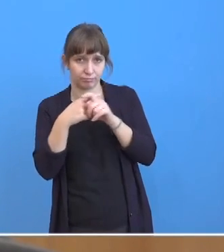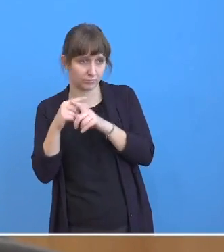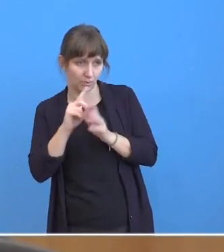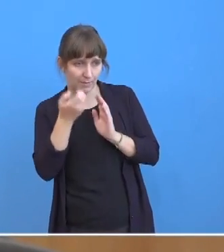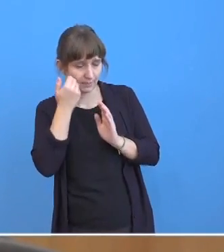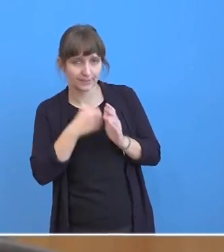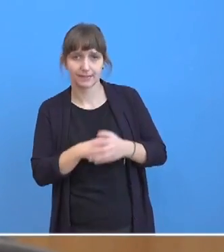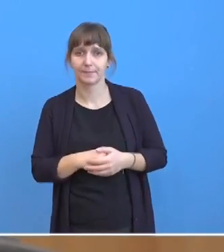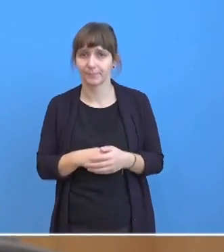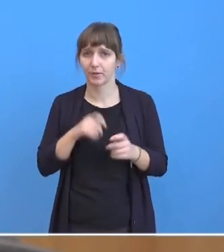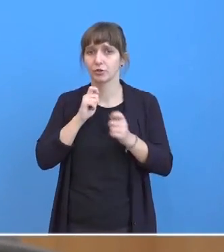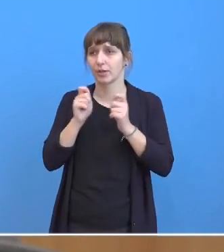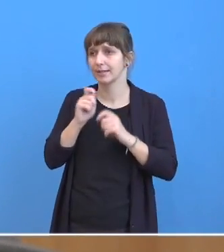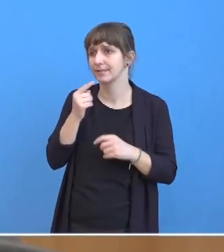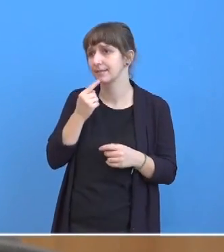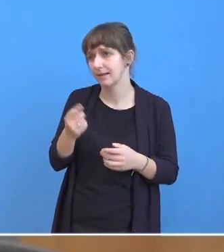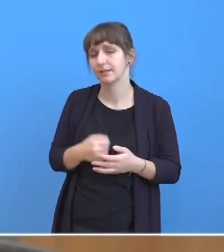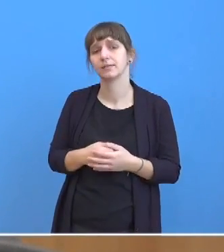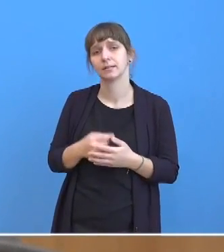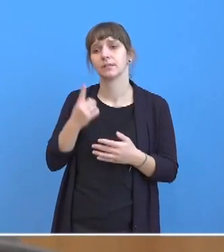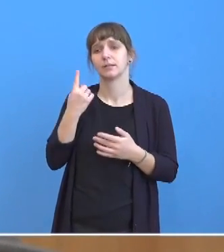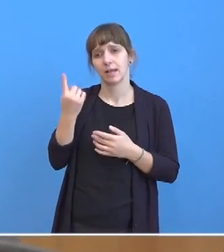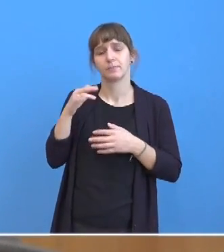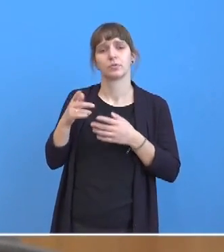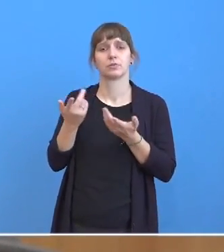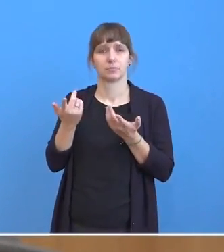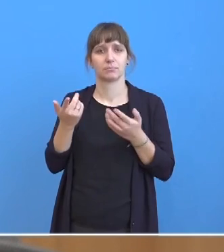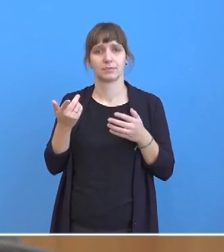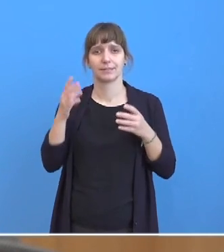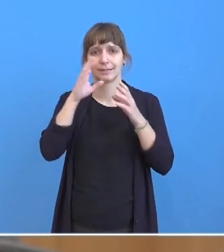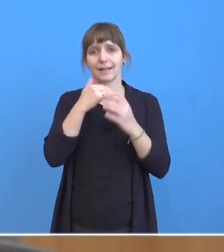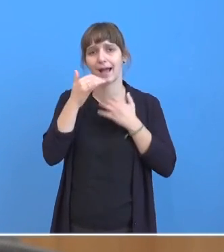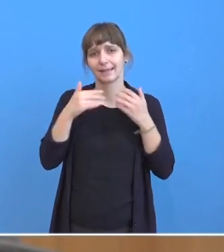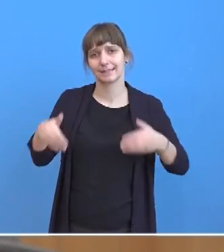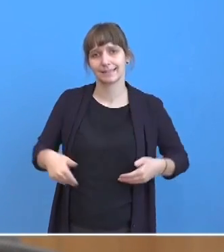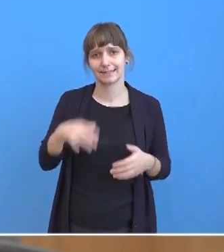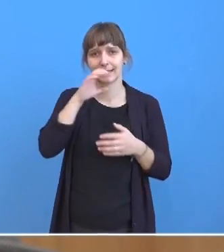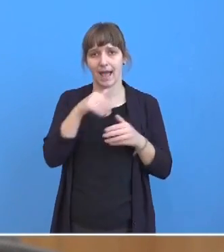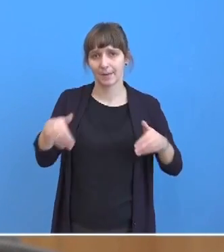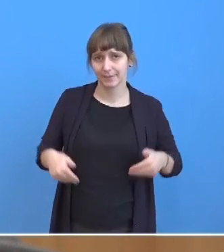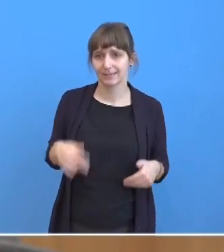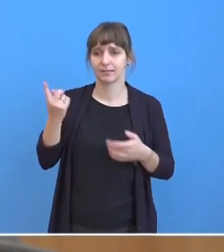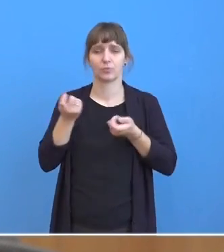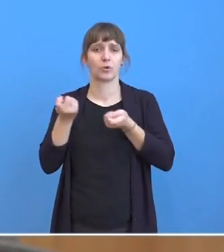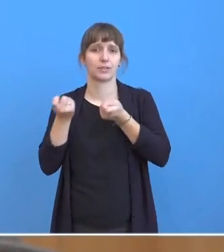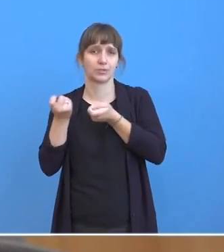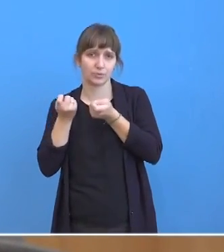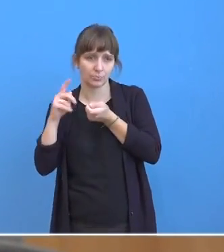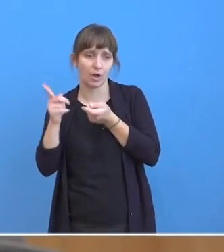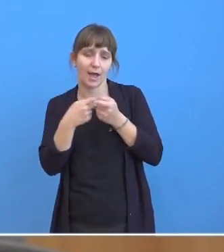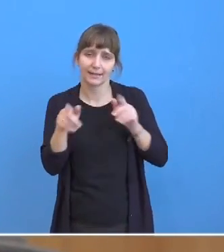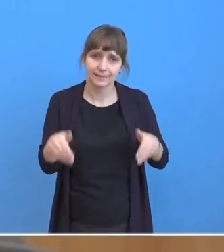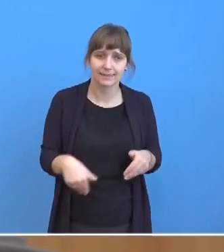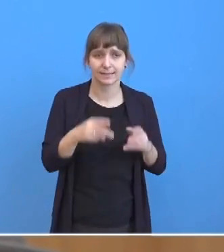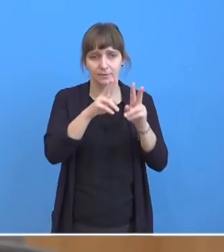Haben Sie als Koordinierungsstelle für die Arbeit der Dienste auch bei anderen Diensten nachgeforscht oder lassen